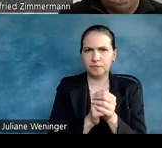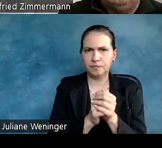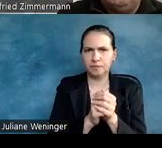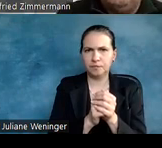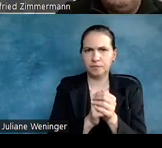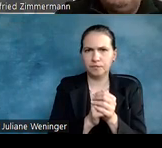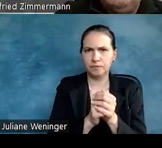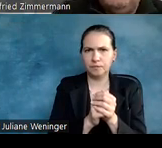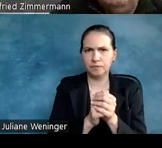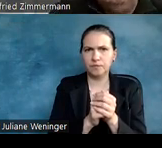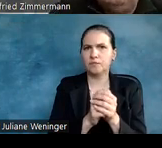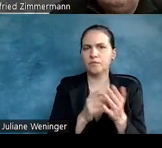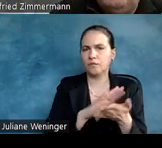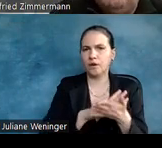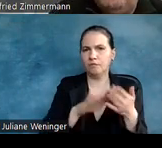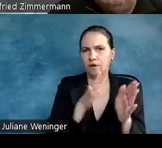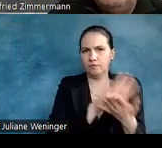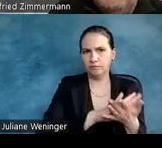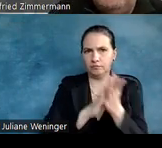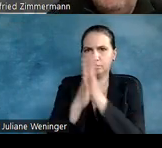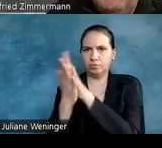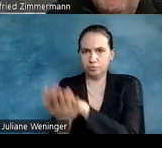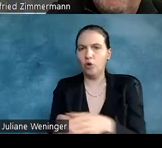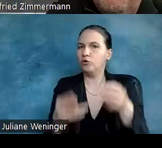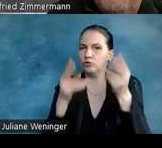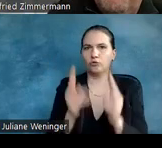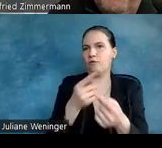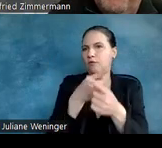gezogen und sofort alle